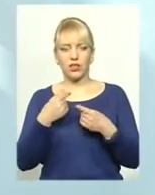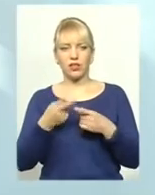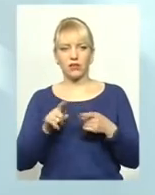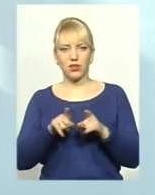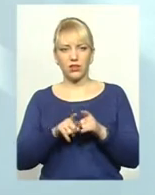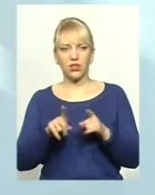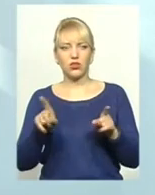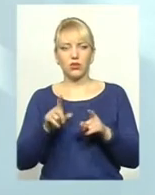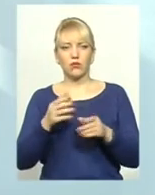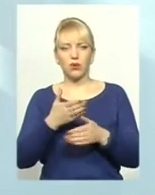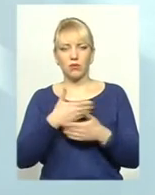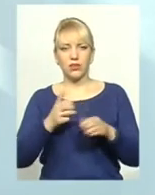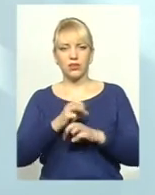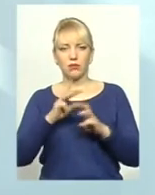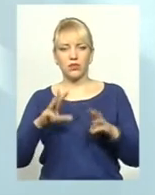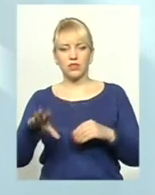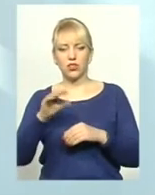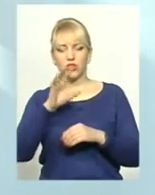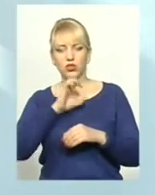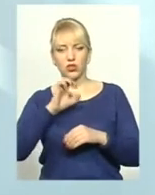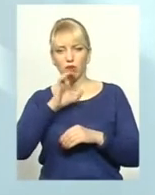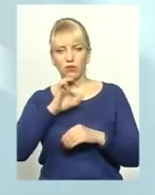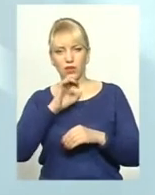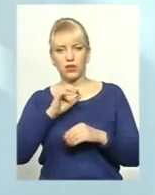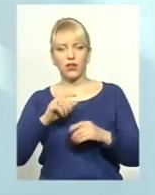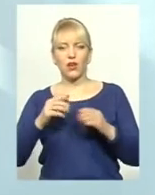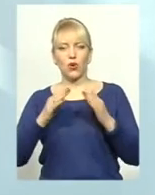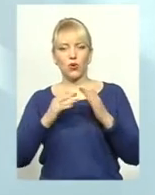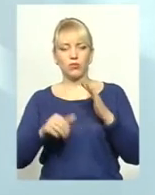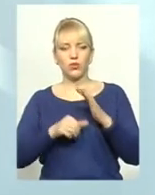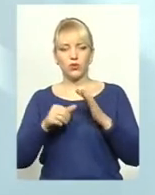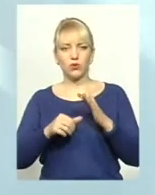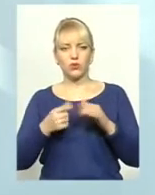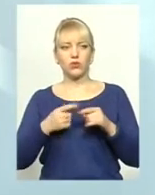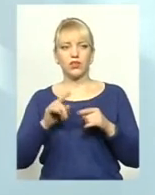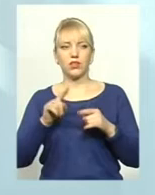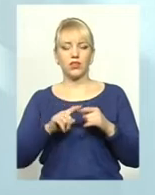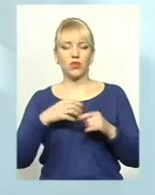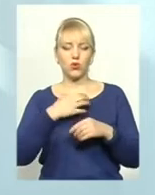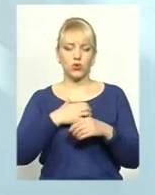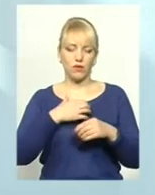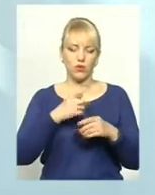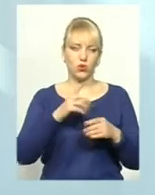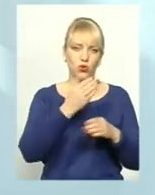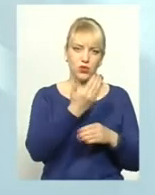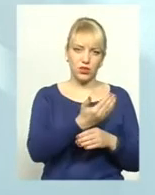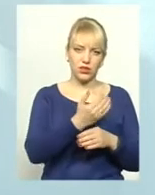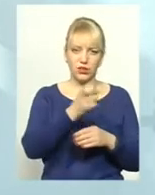Таким чином, забезпечили усіх собак притулку і основної частини притулку, і тих, які знаходяться під нашим